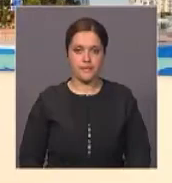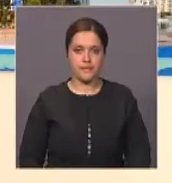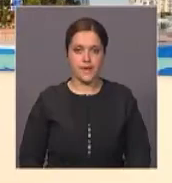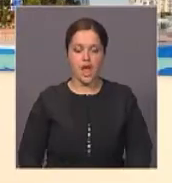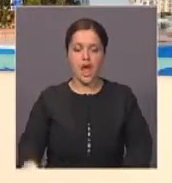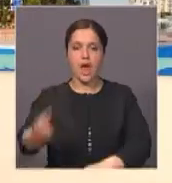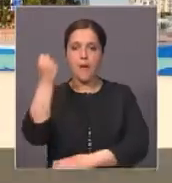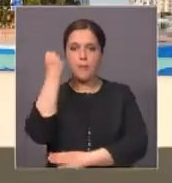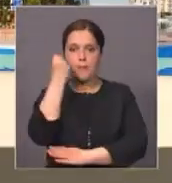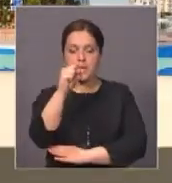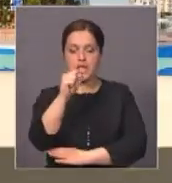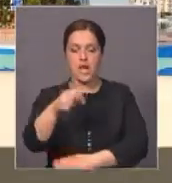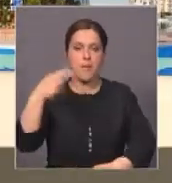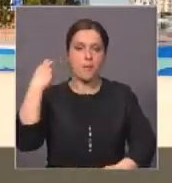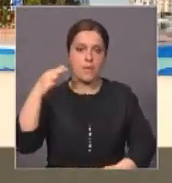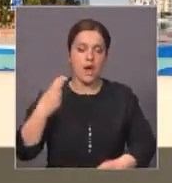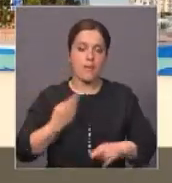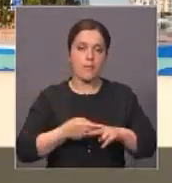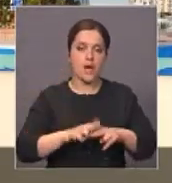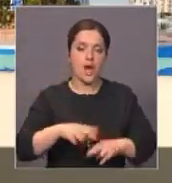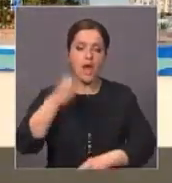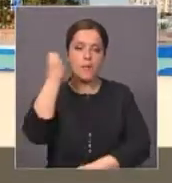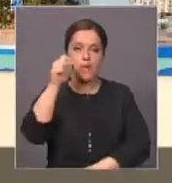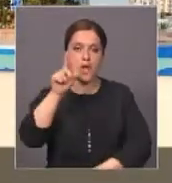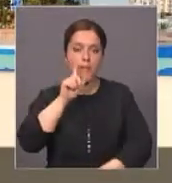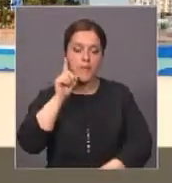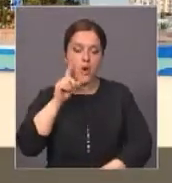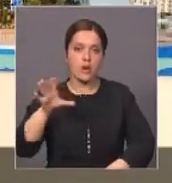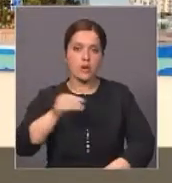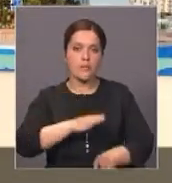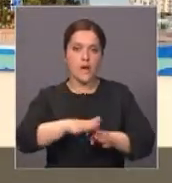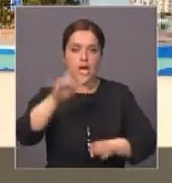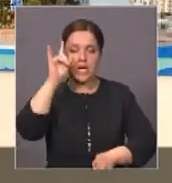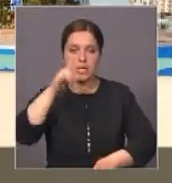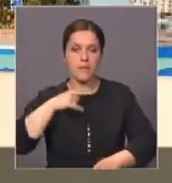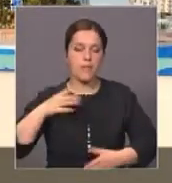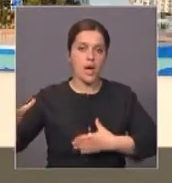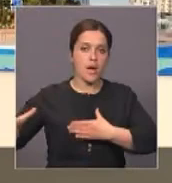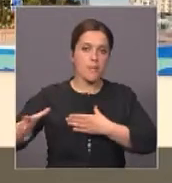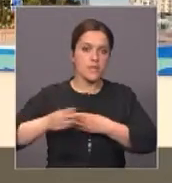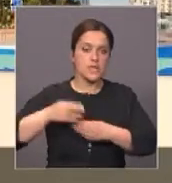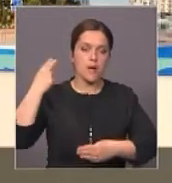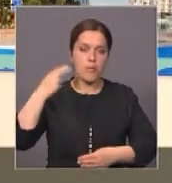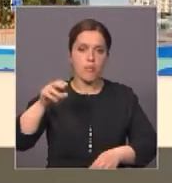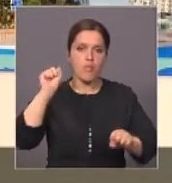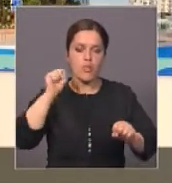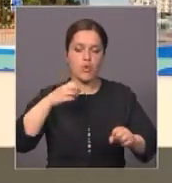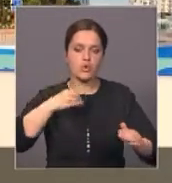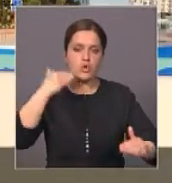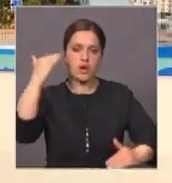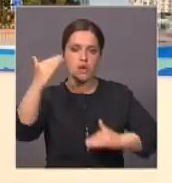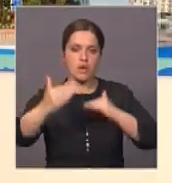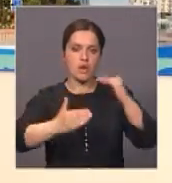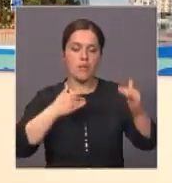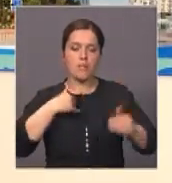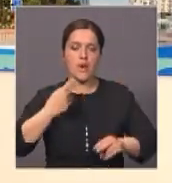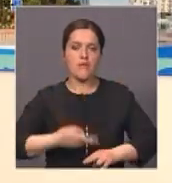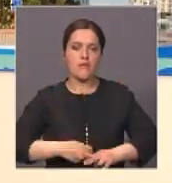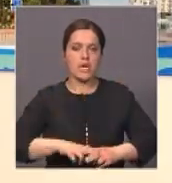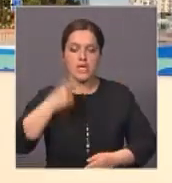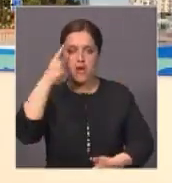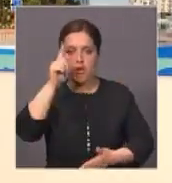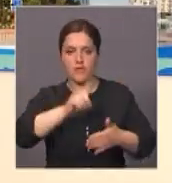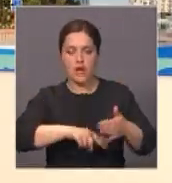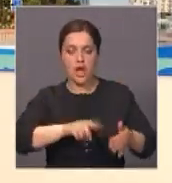Победа президента – это победа молодежи, победа всей страны. Мы вместе с Ельбасы можем покорить еще много вершин, мы в это верим. Для